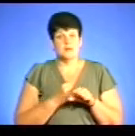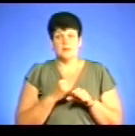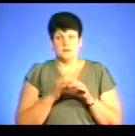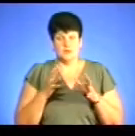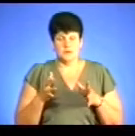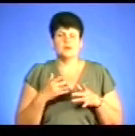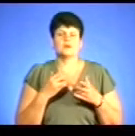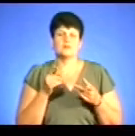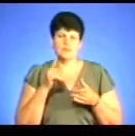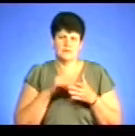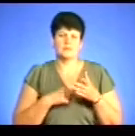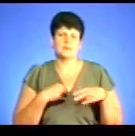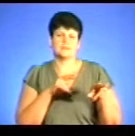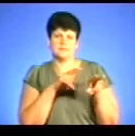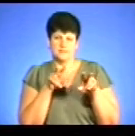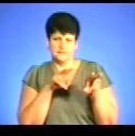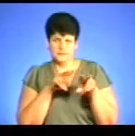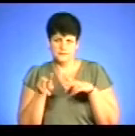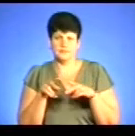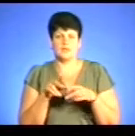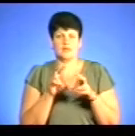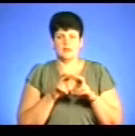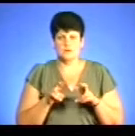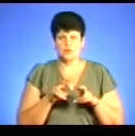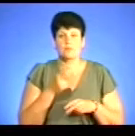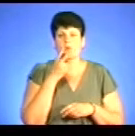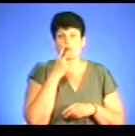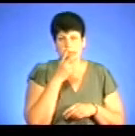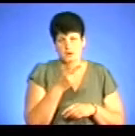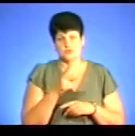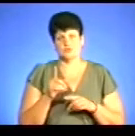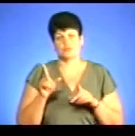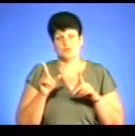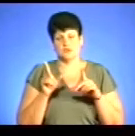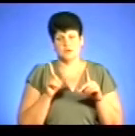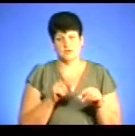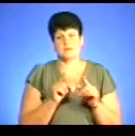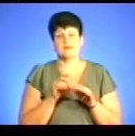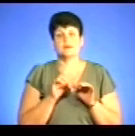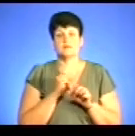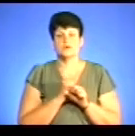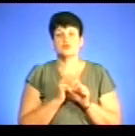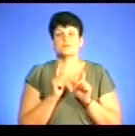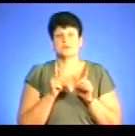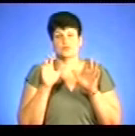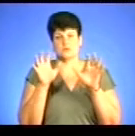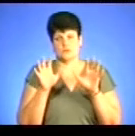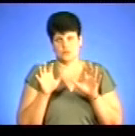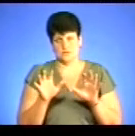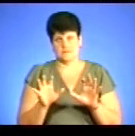що ми моніторимо, аналізуємо, і ми бачимо і реагуємо із дієм згідноченого законодавства. І хотів би